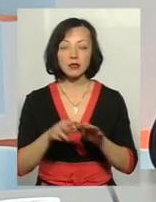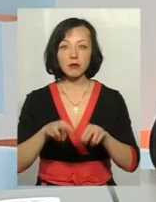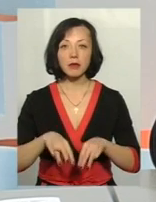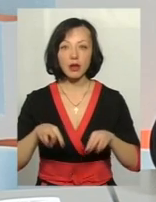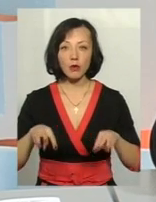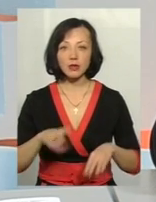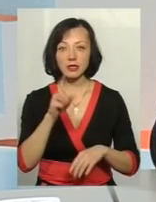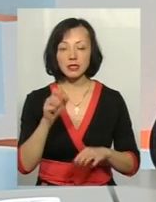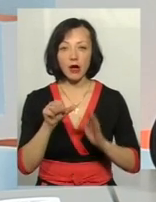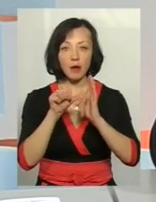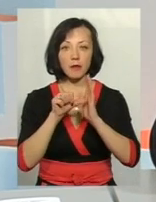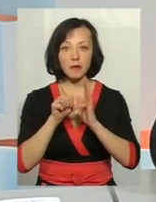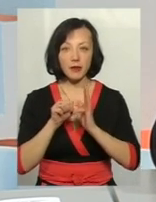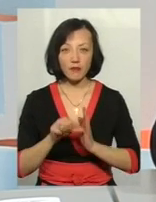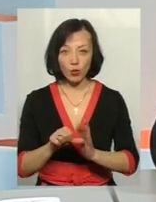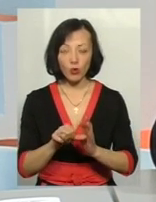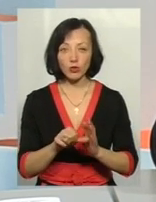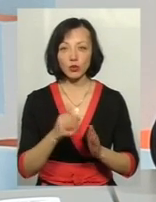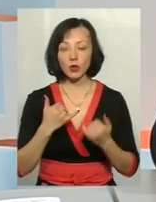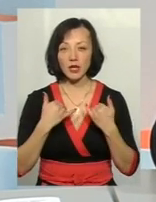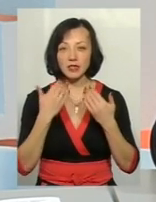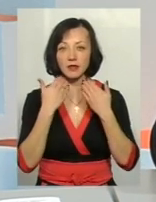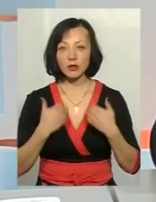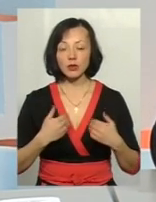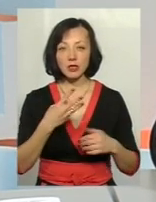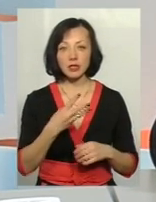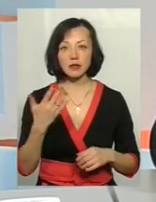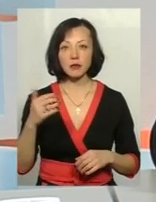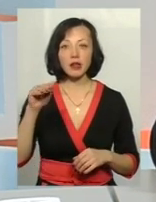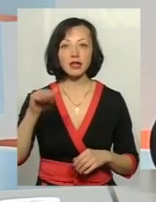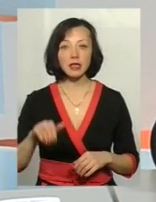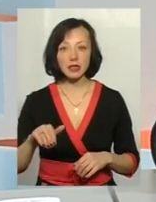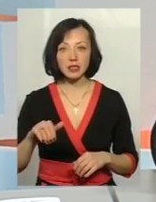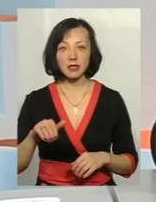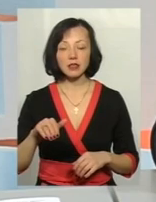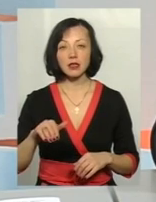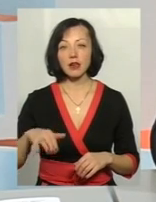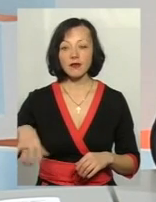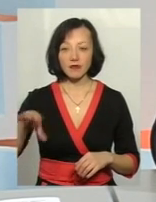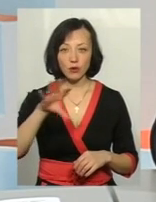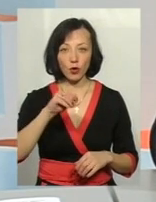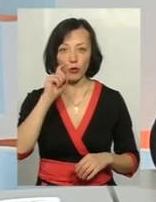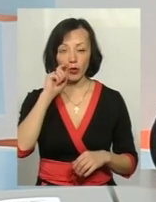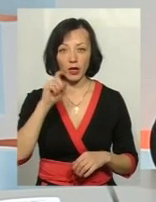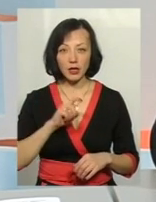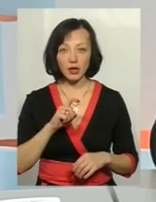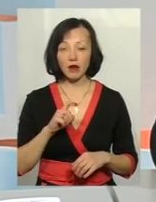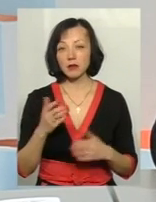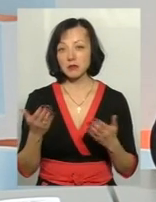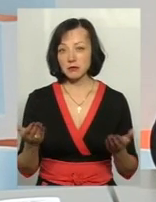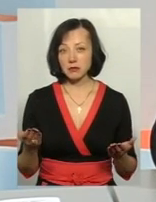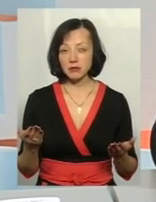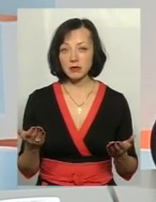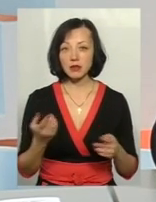За півроку до системи звернулося 35 тисяч осіб по Україні. Із 8 мільйонів. Тобто, з однієї сторони,